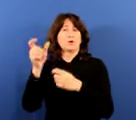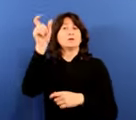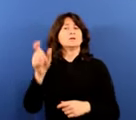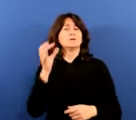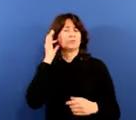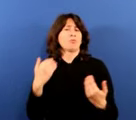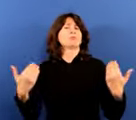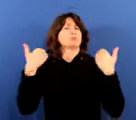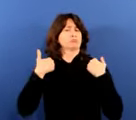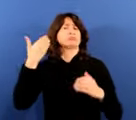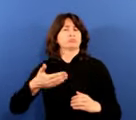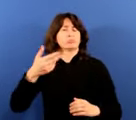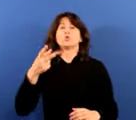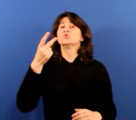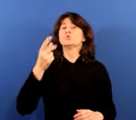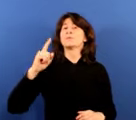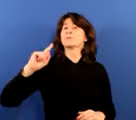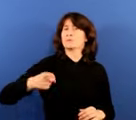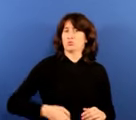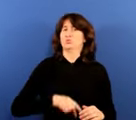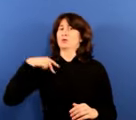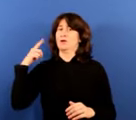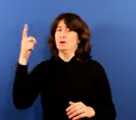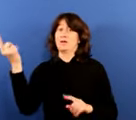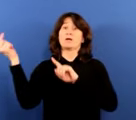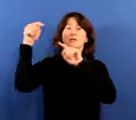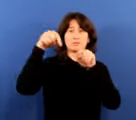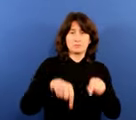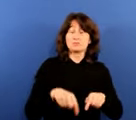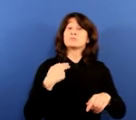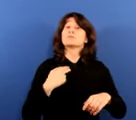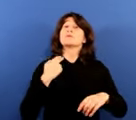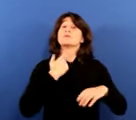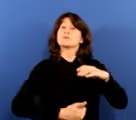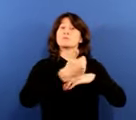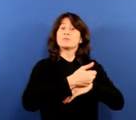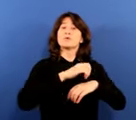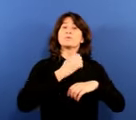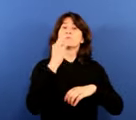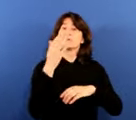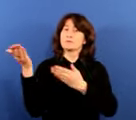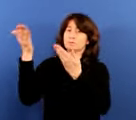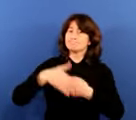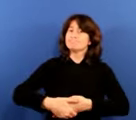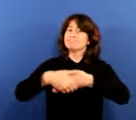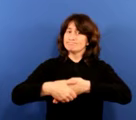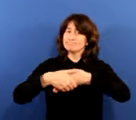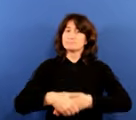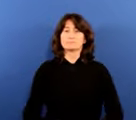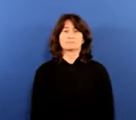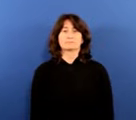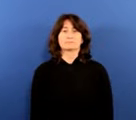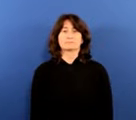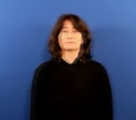baliaturik. Alabai da, aitortzakitaldi bat egine izan dio aldunagusiak nazo hartienden zientzilaririk entzute txuenetariko bati,